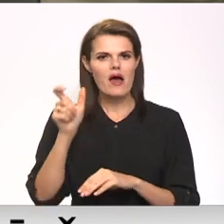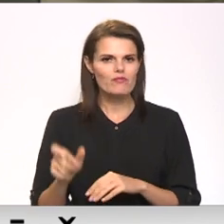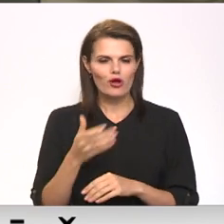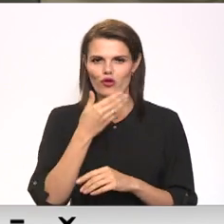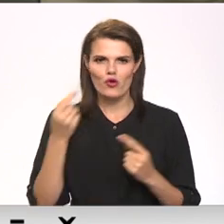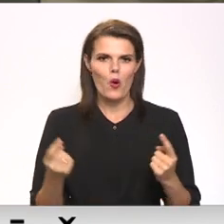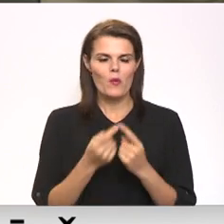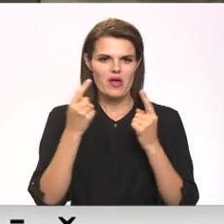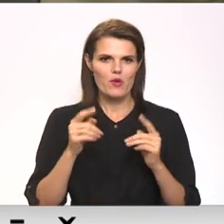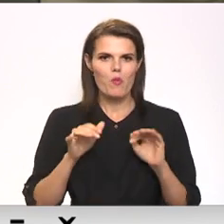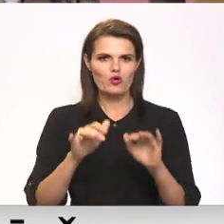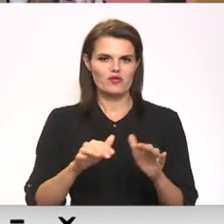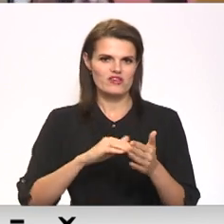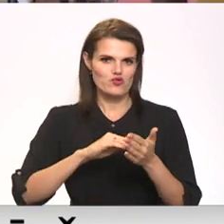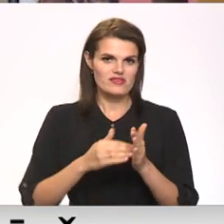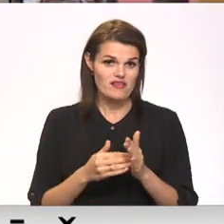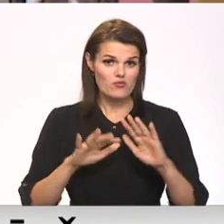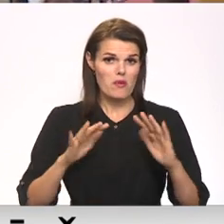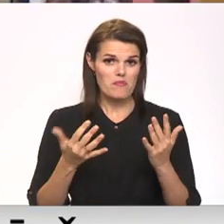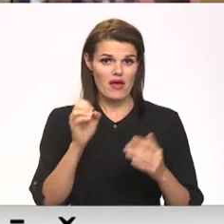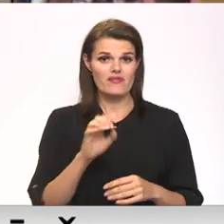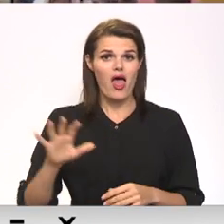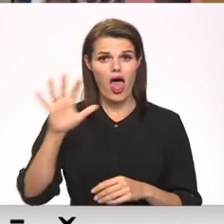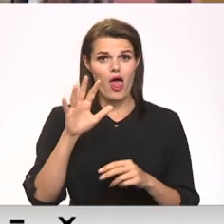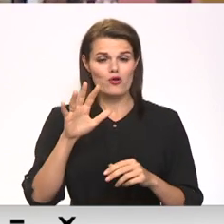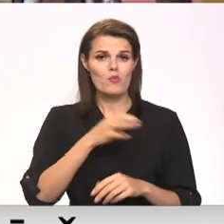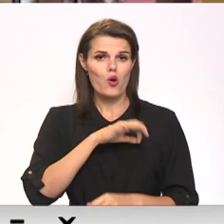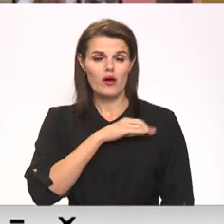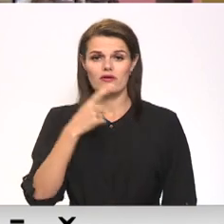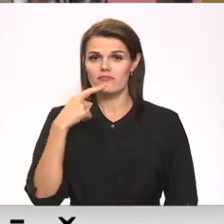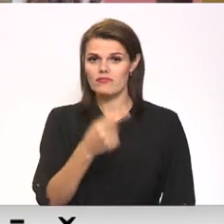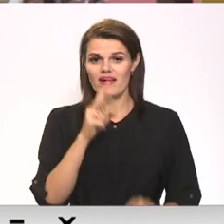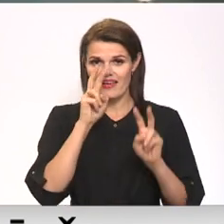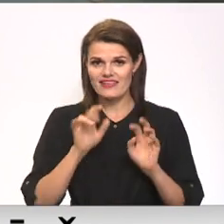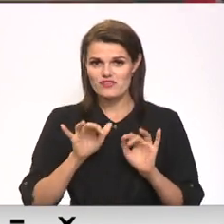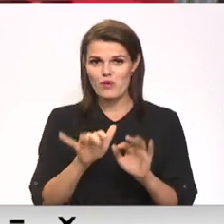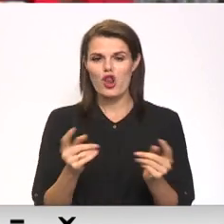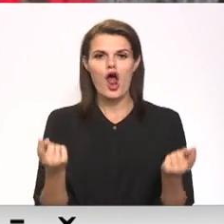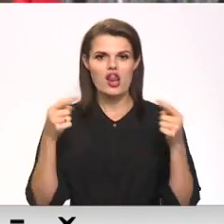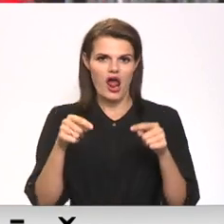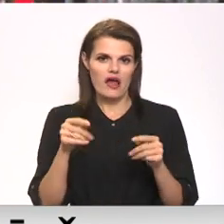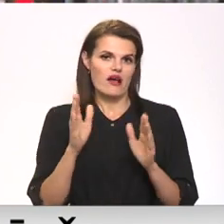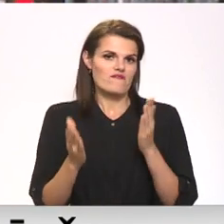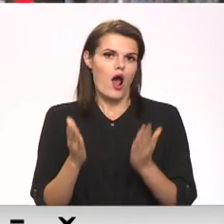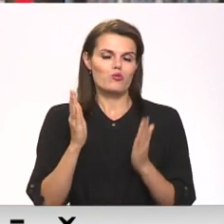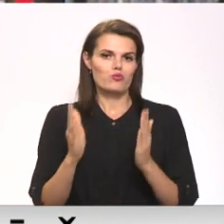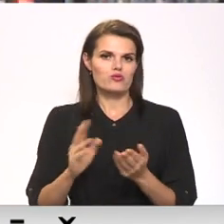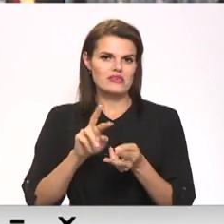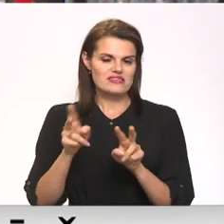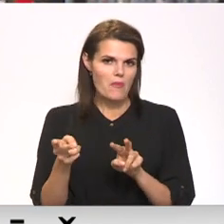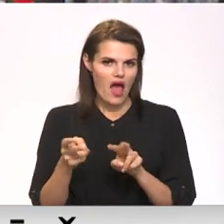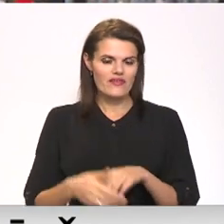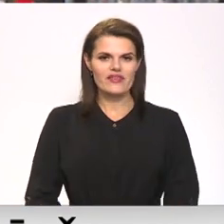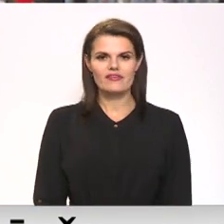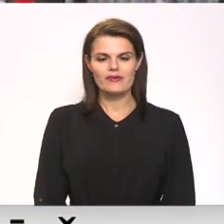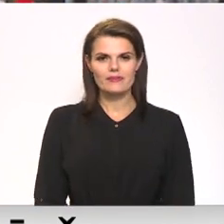piemērots procesuālais status. Bet Eiropas prokuratūrā uzsver, izmeklēšanas laikā tas var mainīties. Sandra